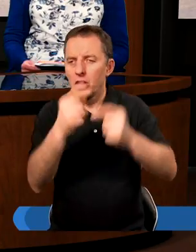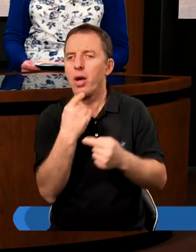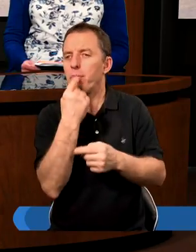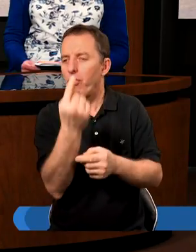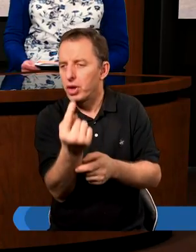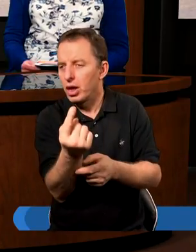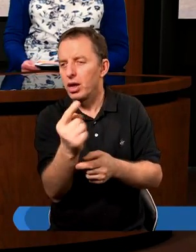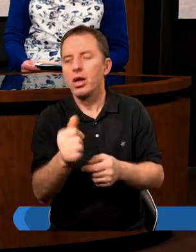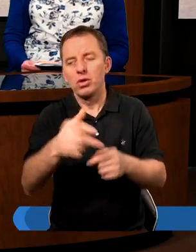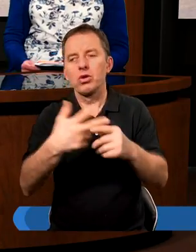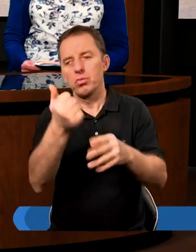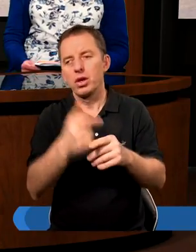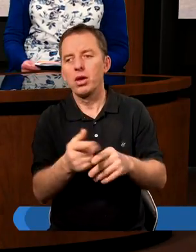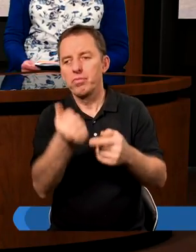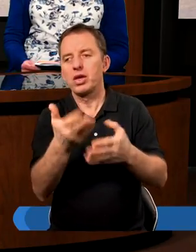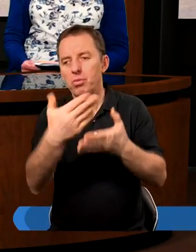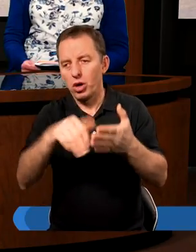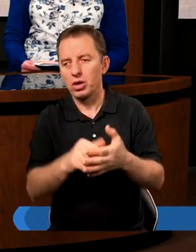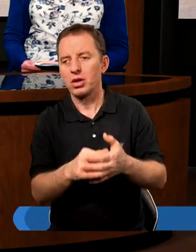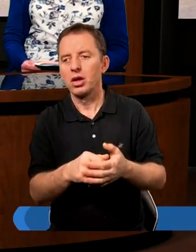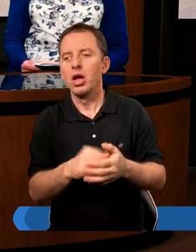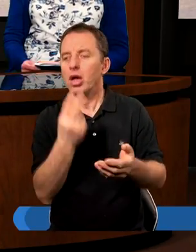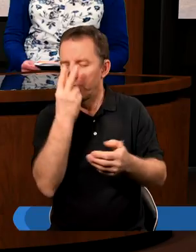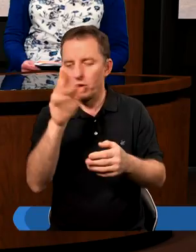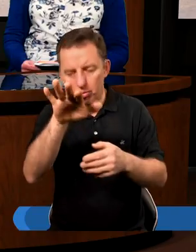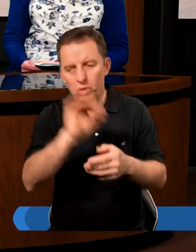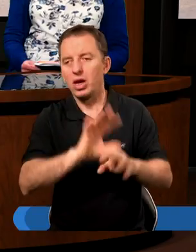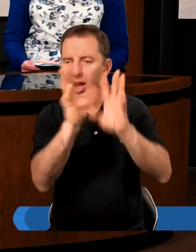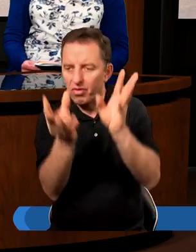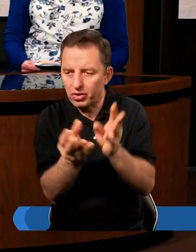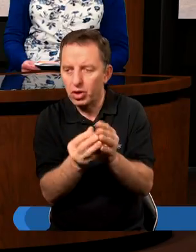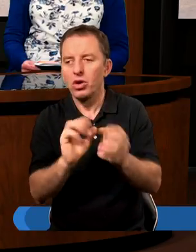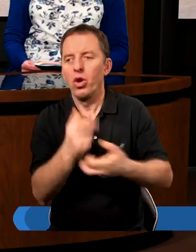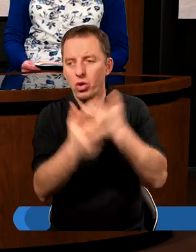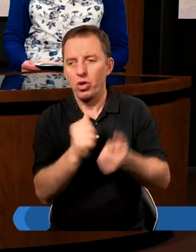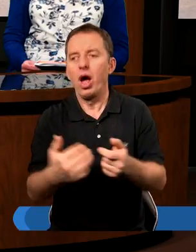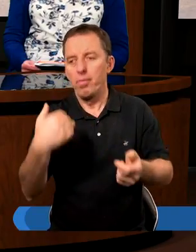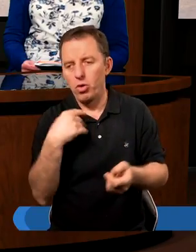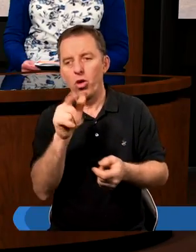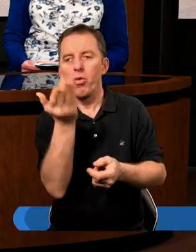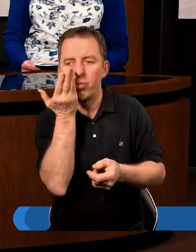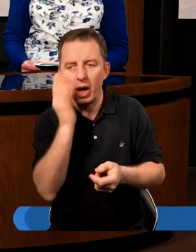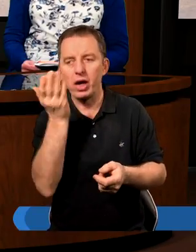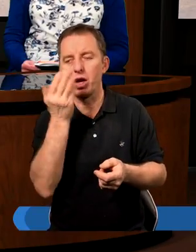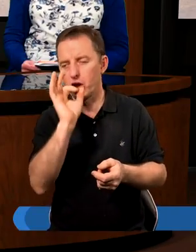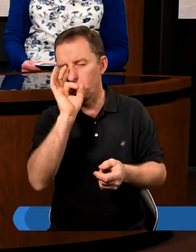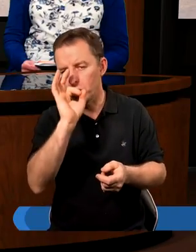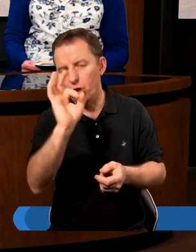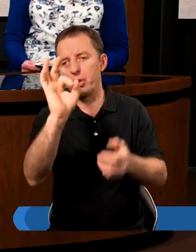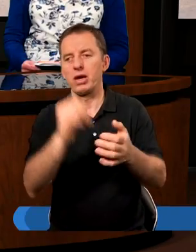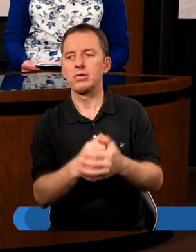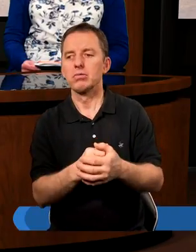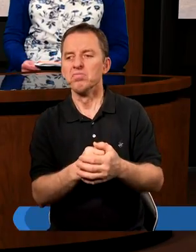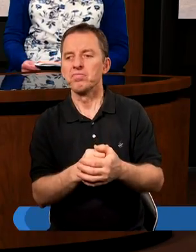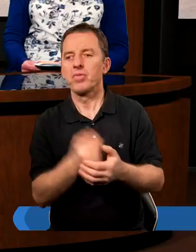powiedziane w 31 wersecie, w pierwszym rozdziale. I spojrzał Bóg na wszystko, co uczynił, a było to bardzo dobre.